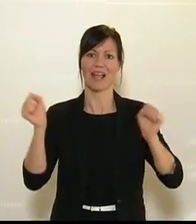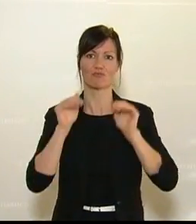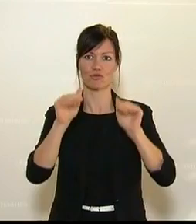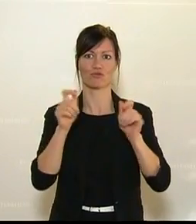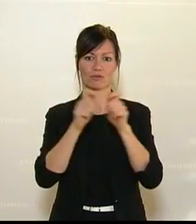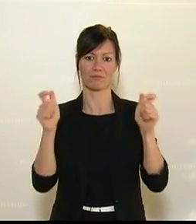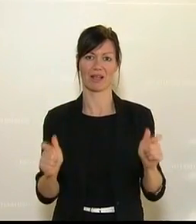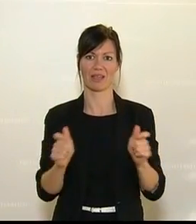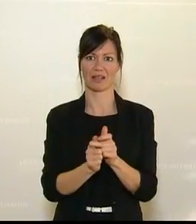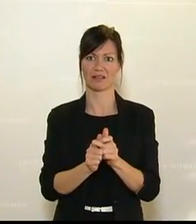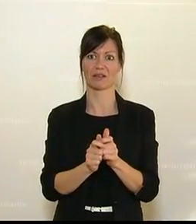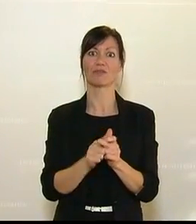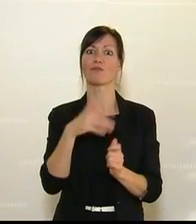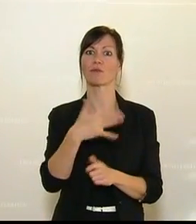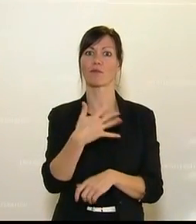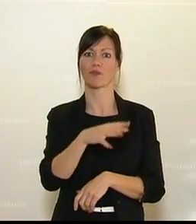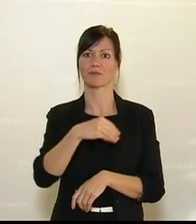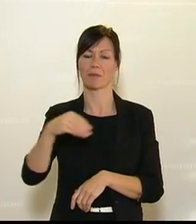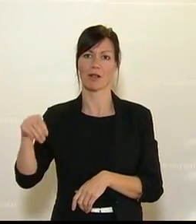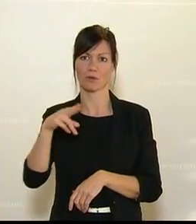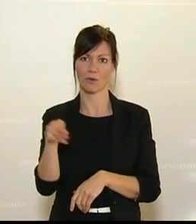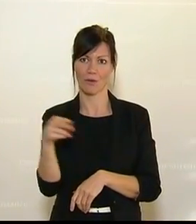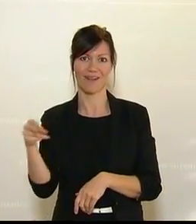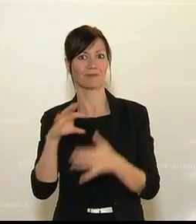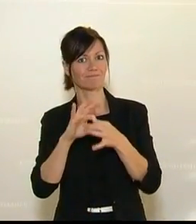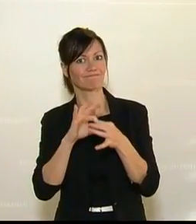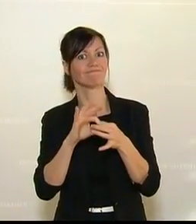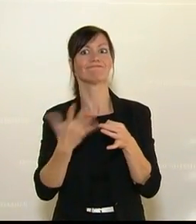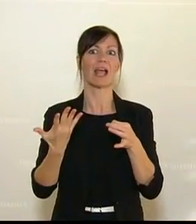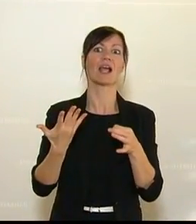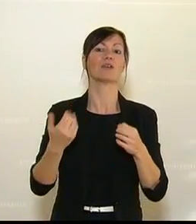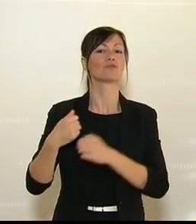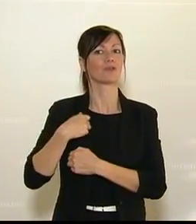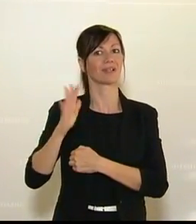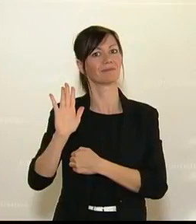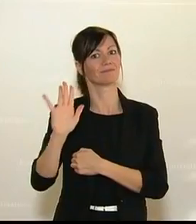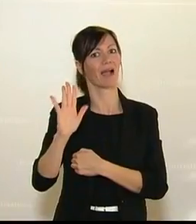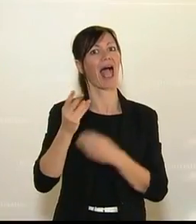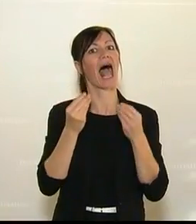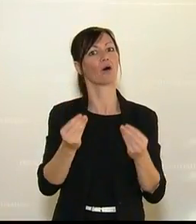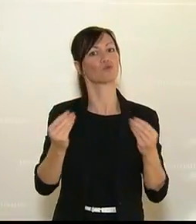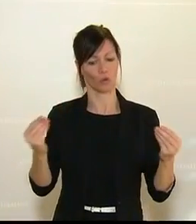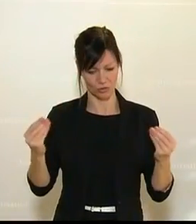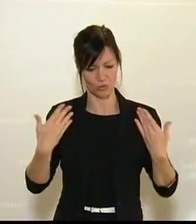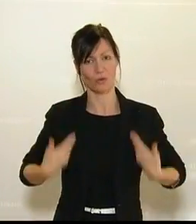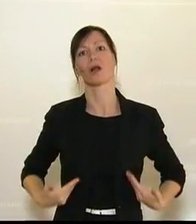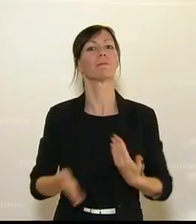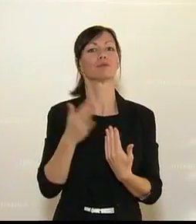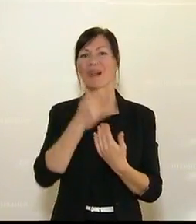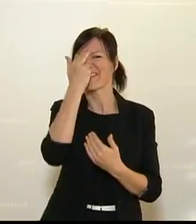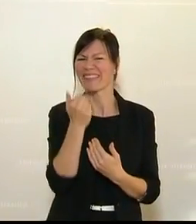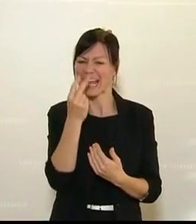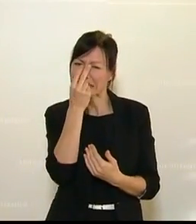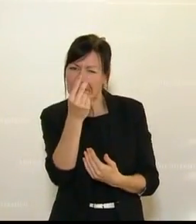Auch hier geht es insbesondere darum, die Ausrüstung der Soldatinnen und Soldaten zu verbessern durch die Beschaffung von Nachtsichtbrillen,